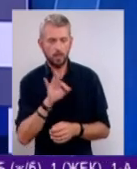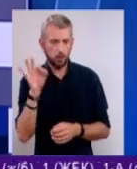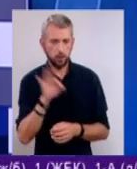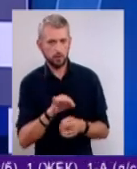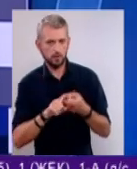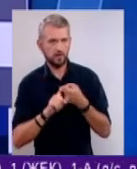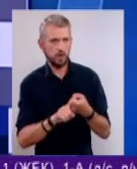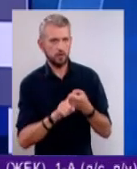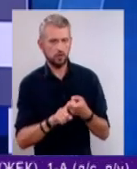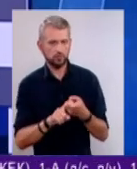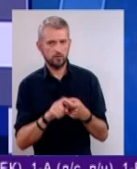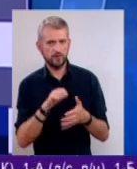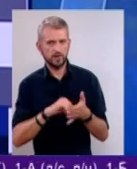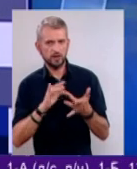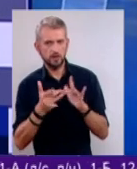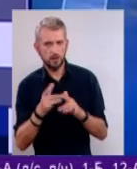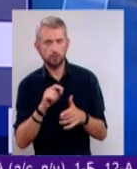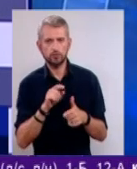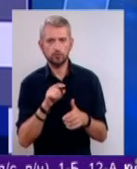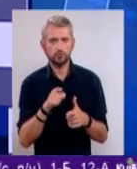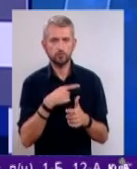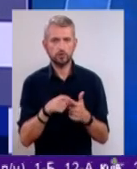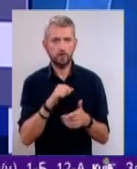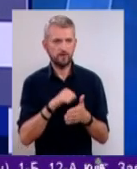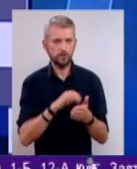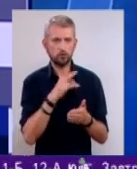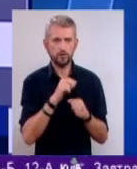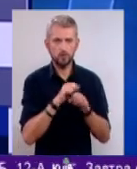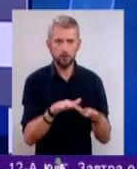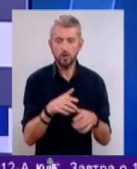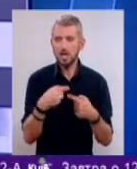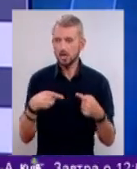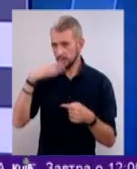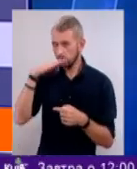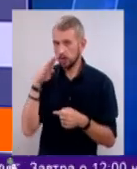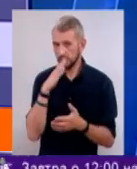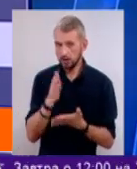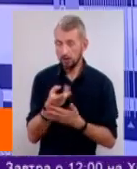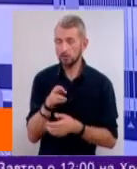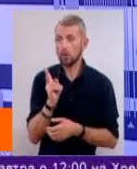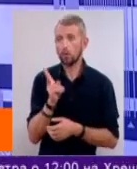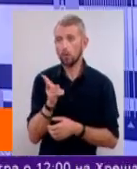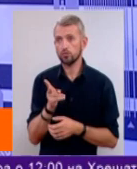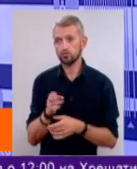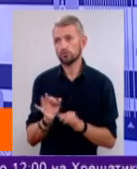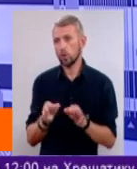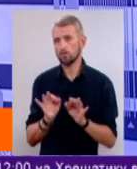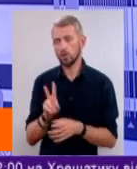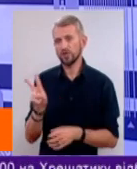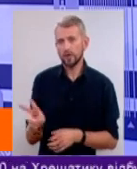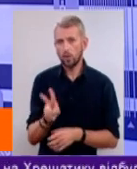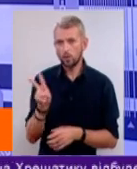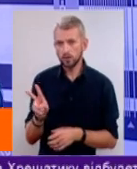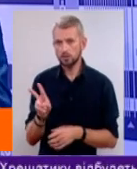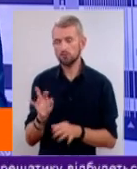залежною від інтернету чи від конкретної соцмережі. Ні, так, і теж різні батьки є. Для когось, допустимо, дві години